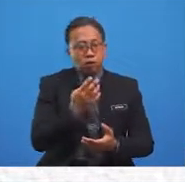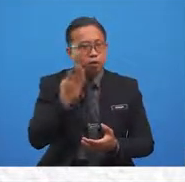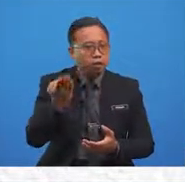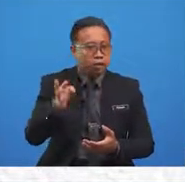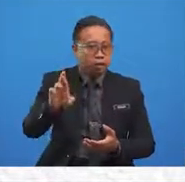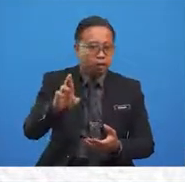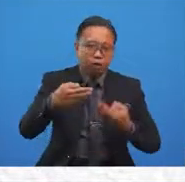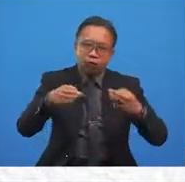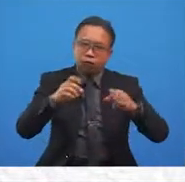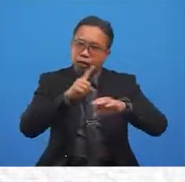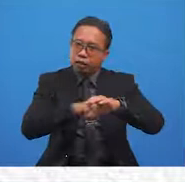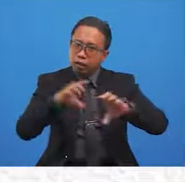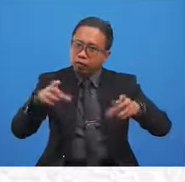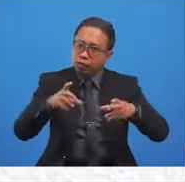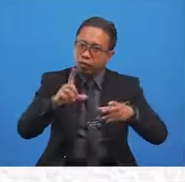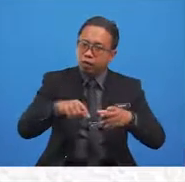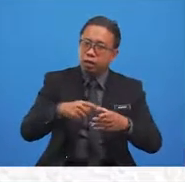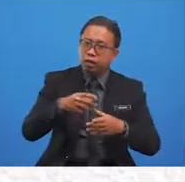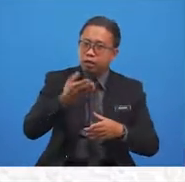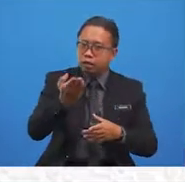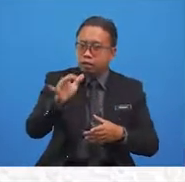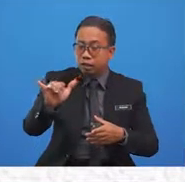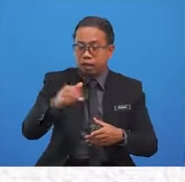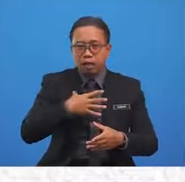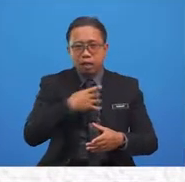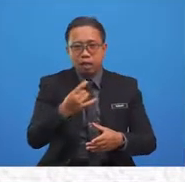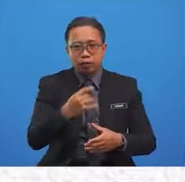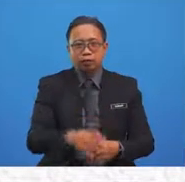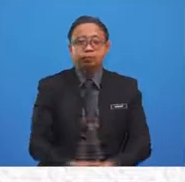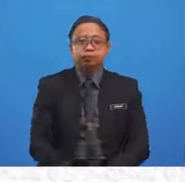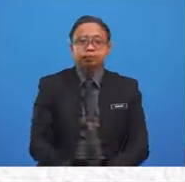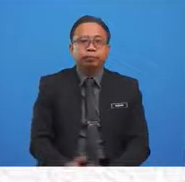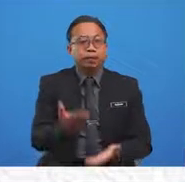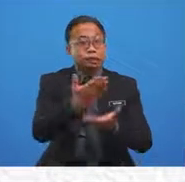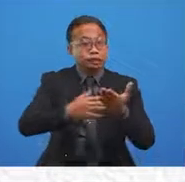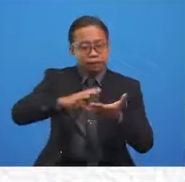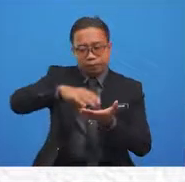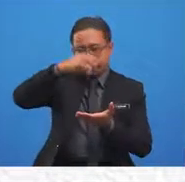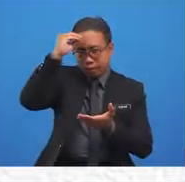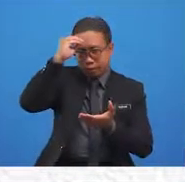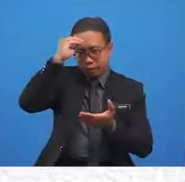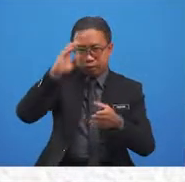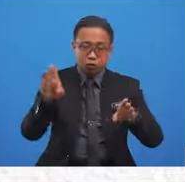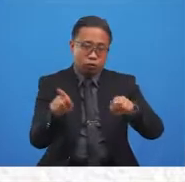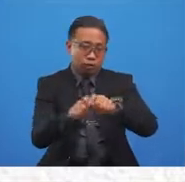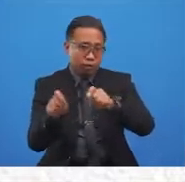free time doing what they love. Some alone, some together.